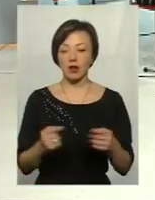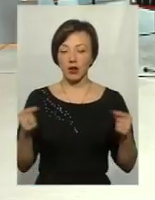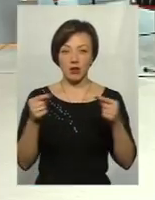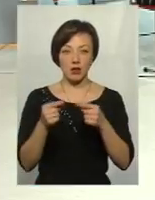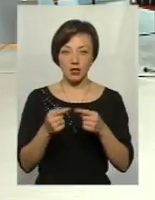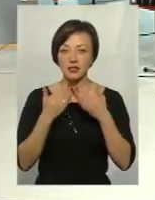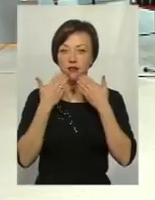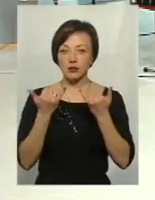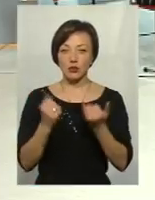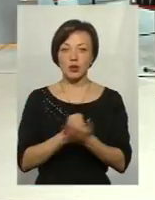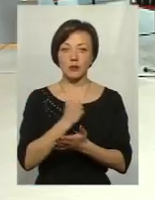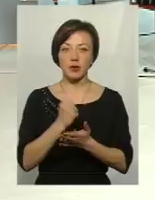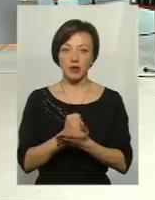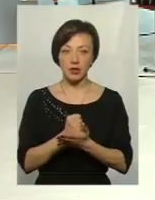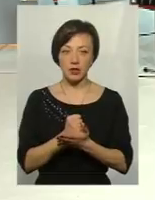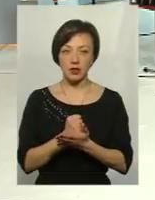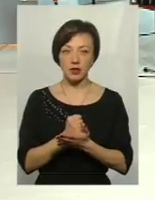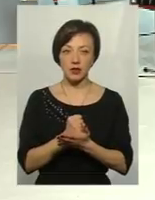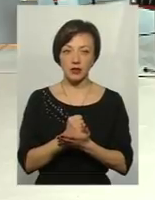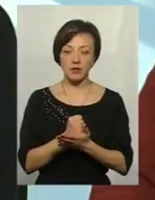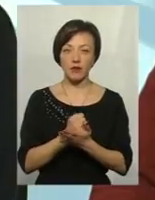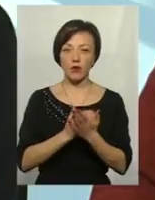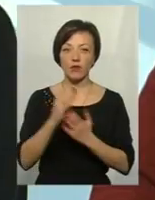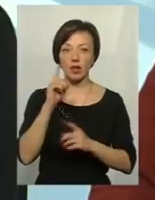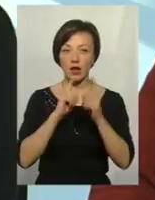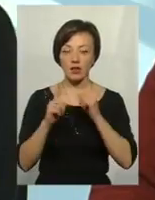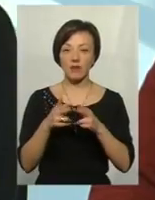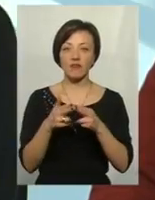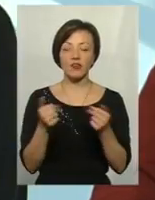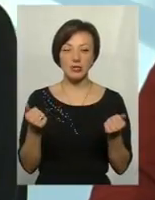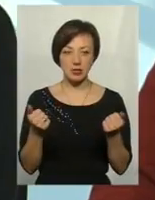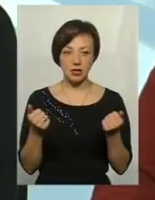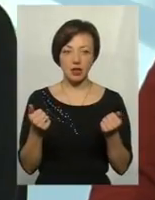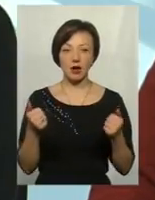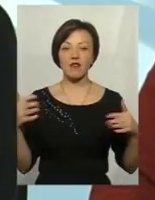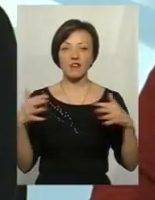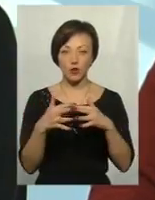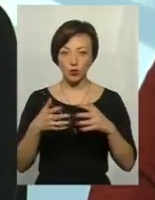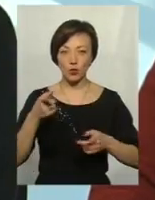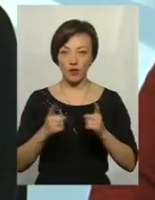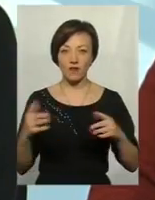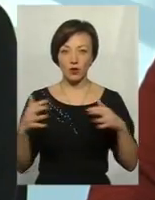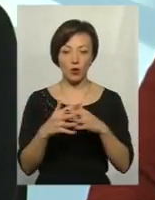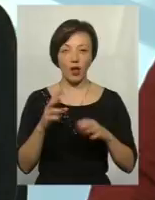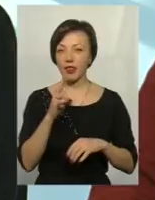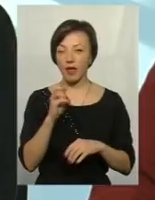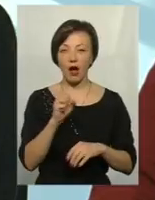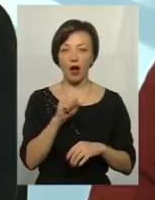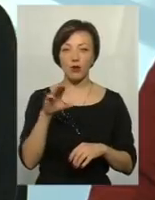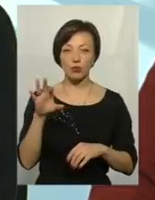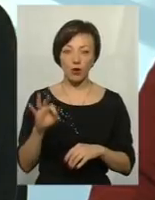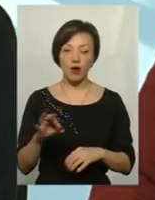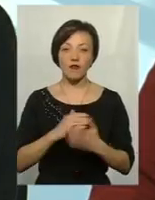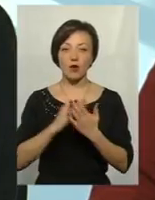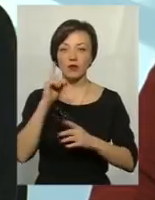те звернення, яке сьогодні було прийнято. Наш плюс-чувий меседж, щоб Верховна Рада все ж таки визнала війну війною, а не АТО. Щоб Верховна